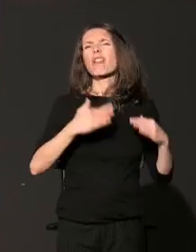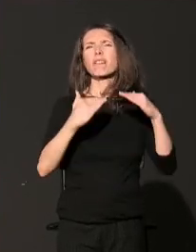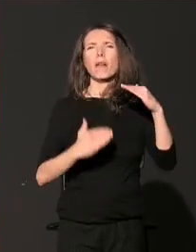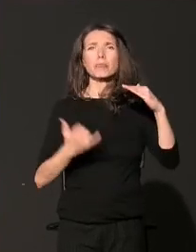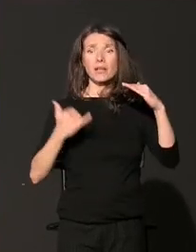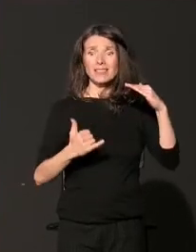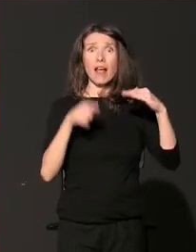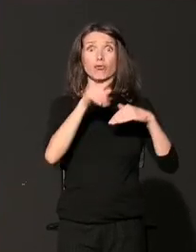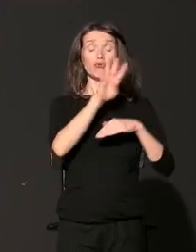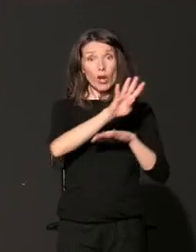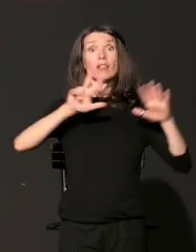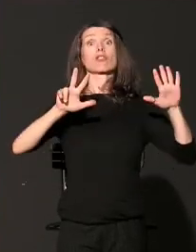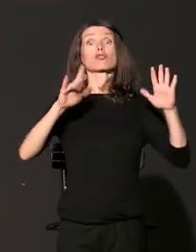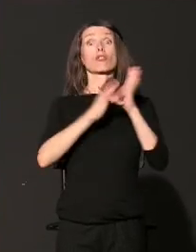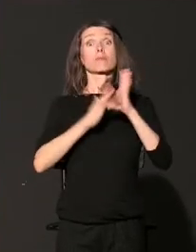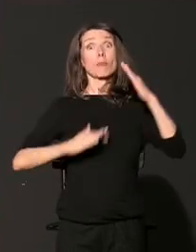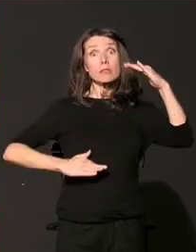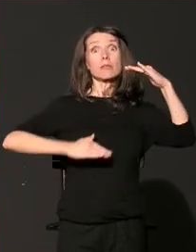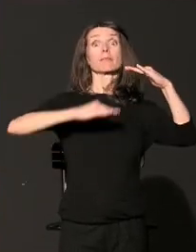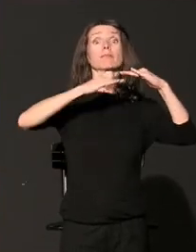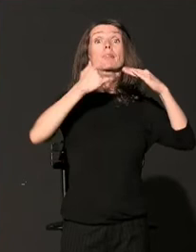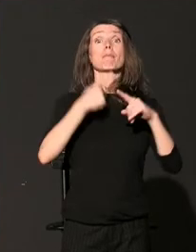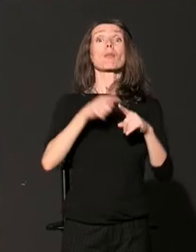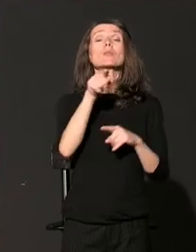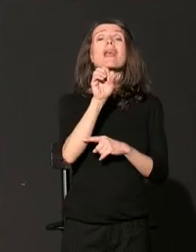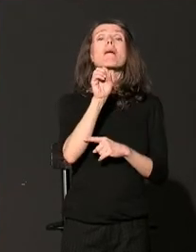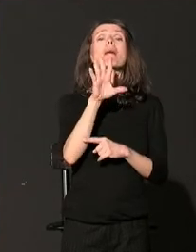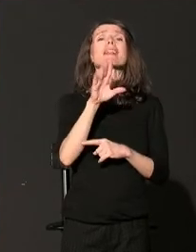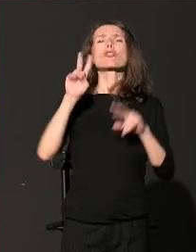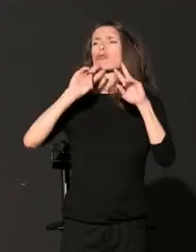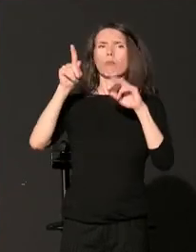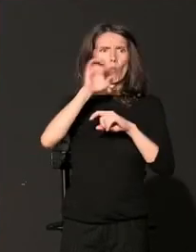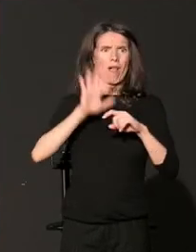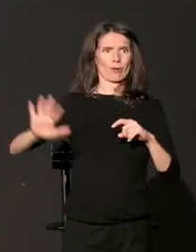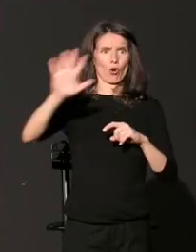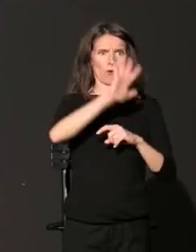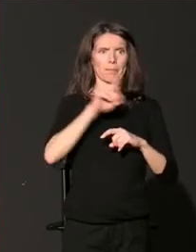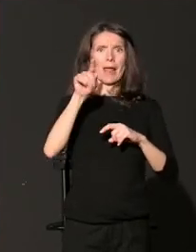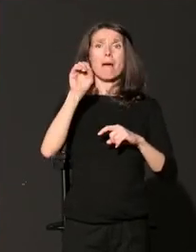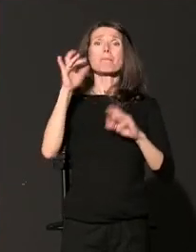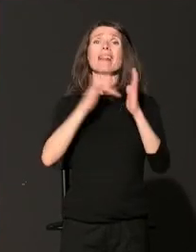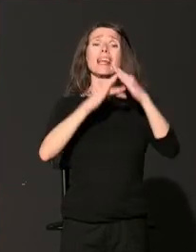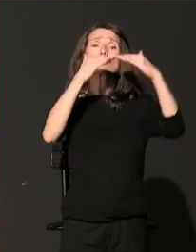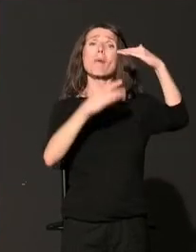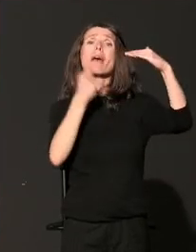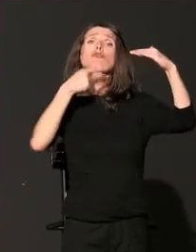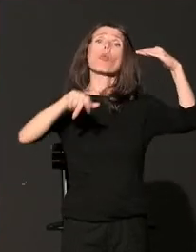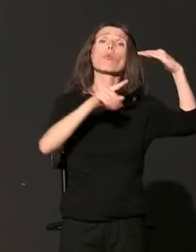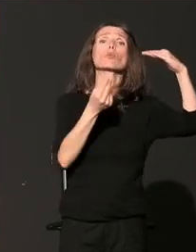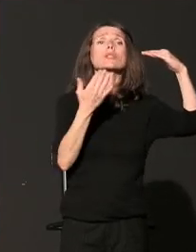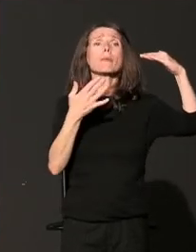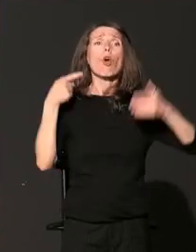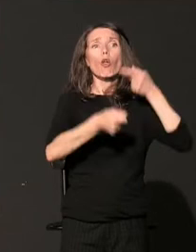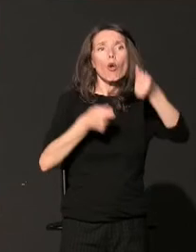15. mesto po izmerenim donacijama u novcu, očekujemo da donosioci odluka prepoznaju te napore i